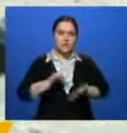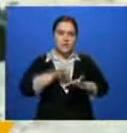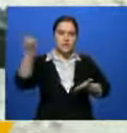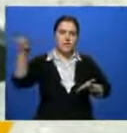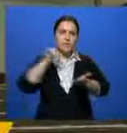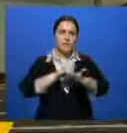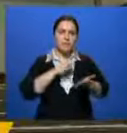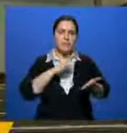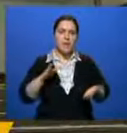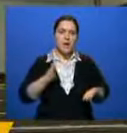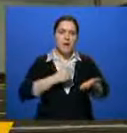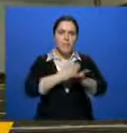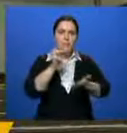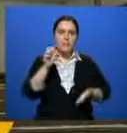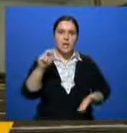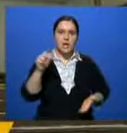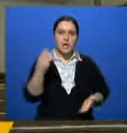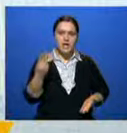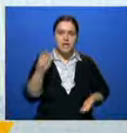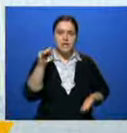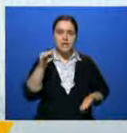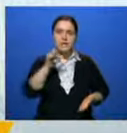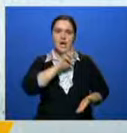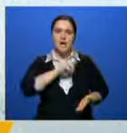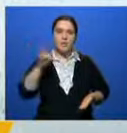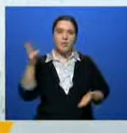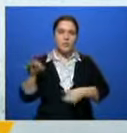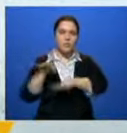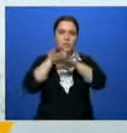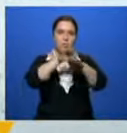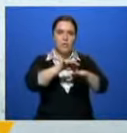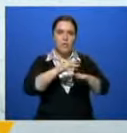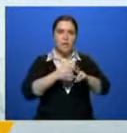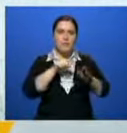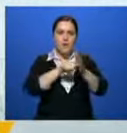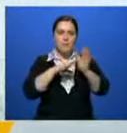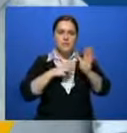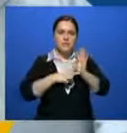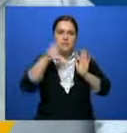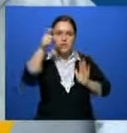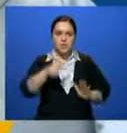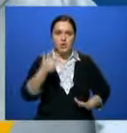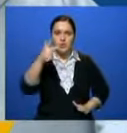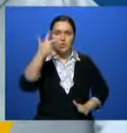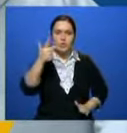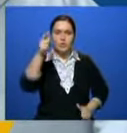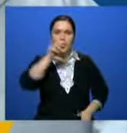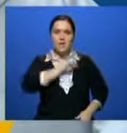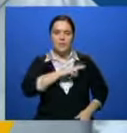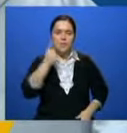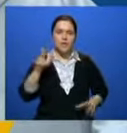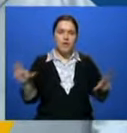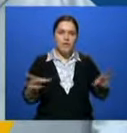следовал по маршруту «Балхаш-Рудник-Шатр-Коль». На борту находилось 7 человек, в том числе трое членов экипажа. Единственные выжившие